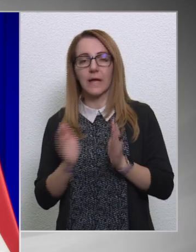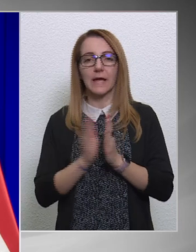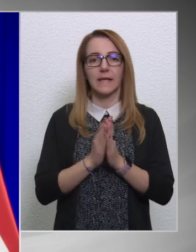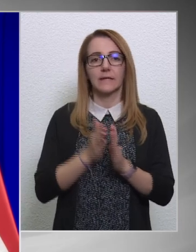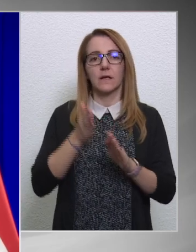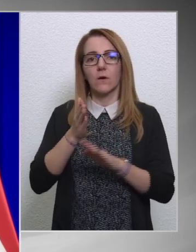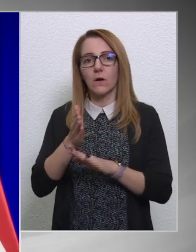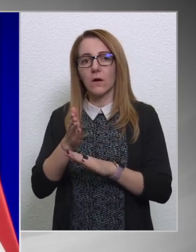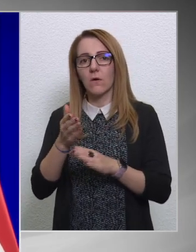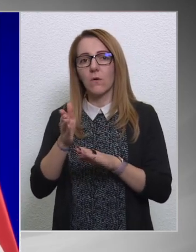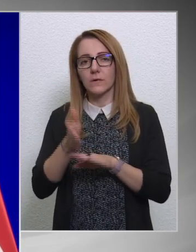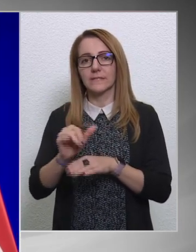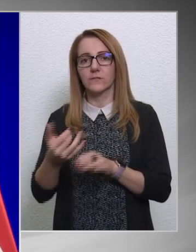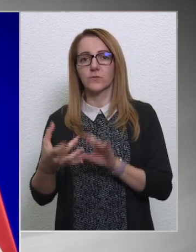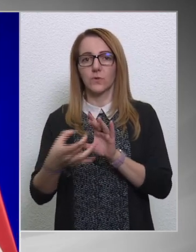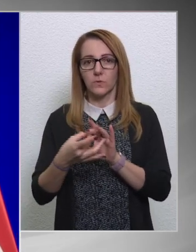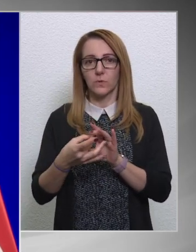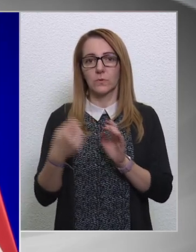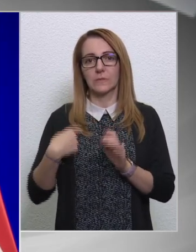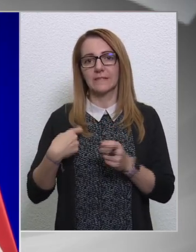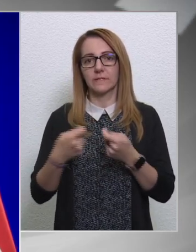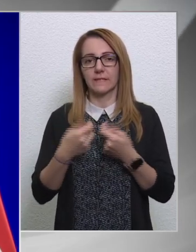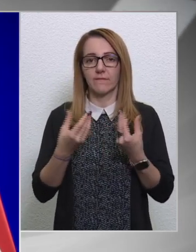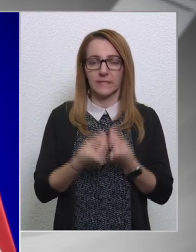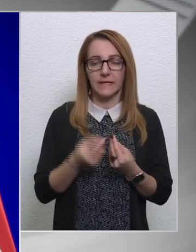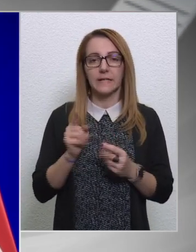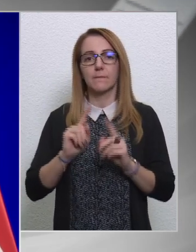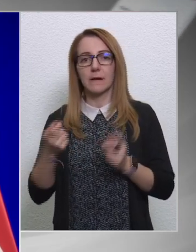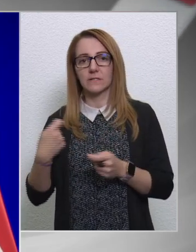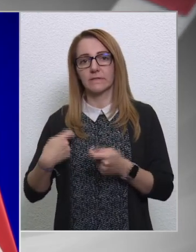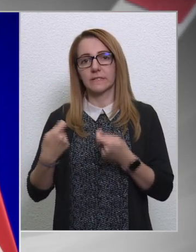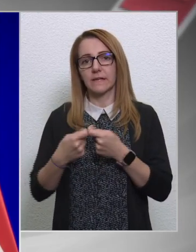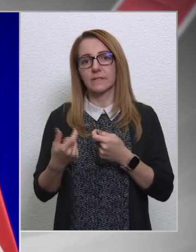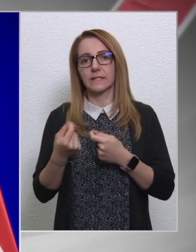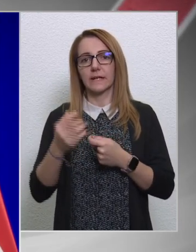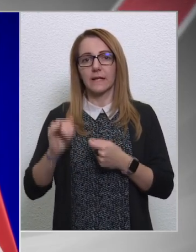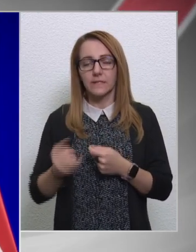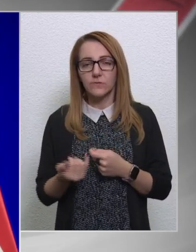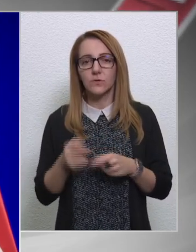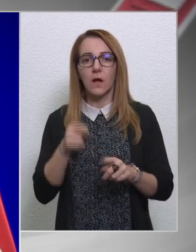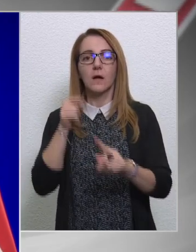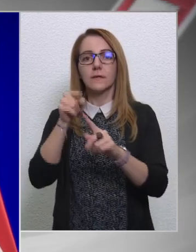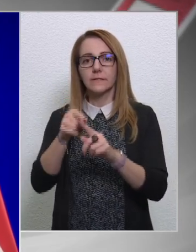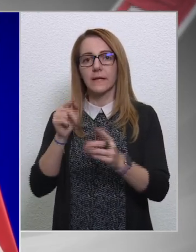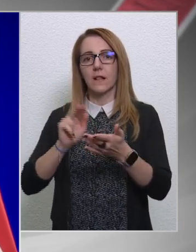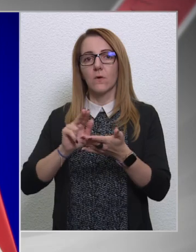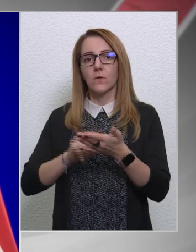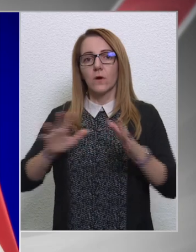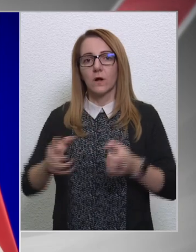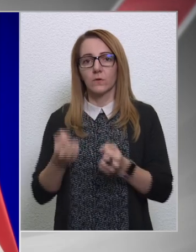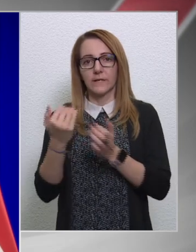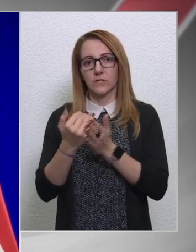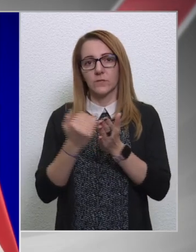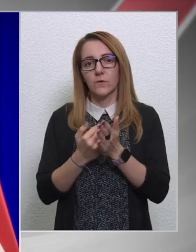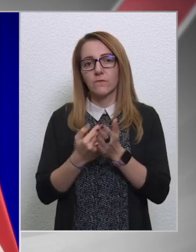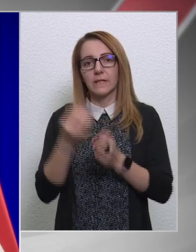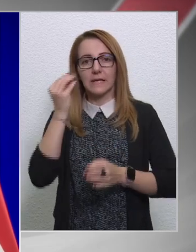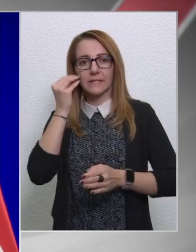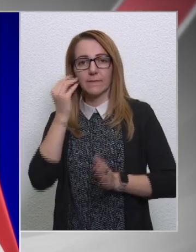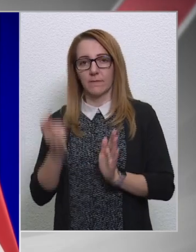kötődő civil szervezetekkel, de más civil szervezetekkel is. Ennek az a célja, hogy a jogalkotási törvény értelmében